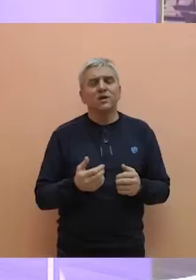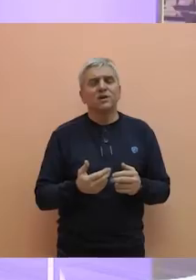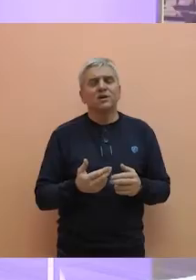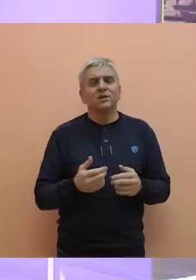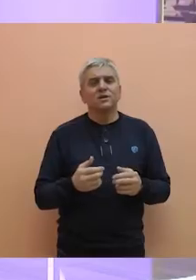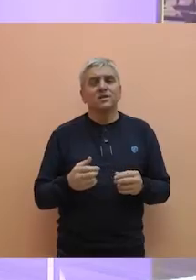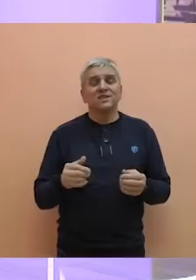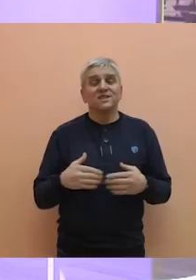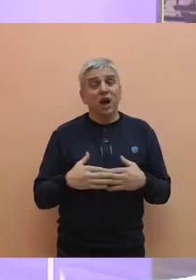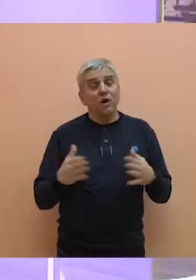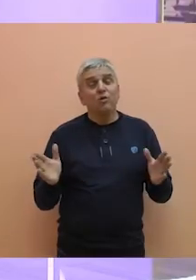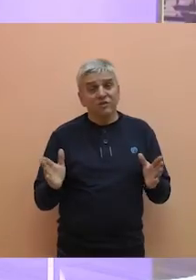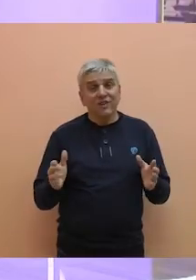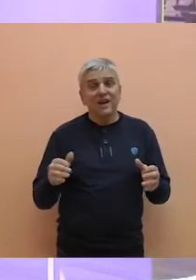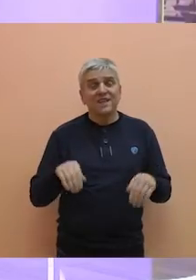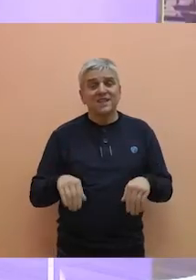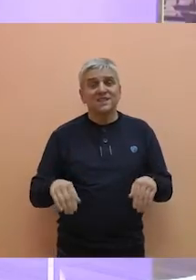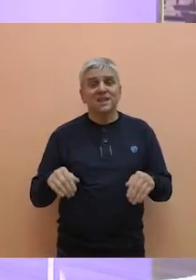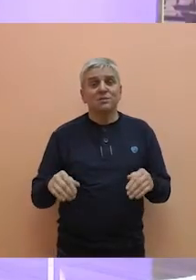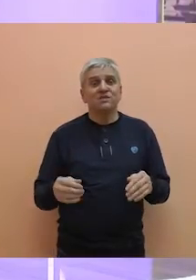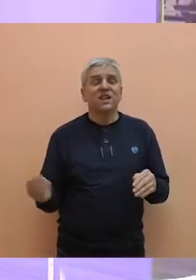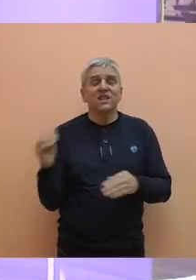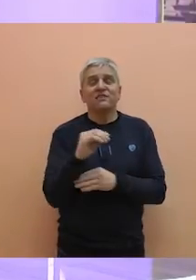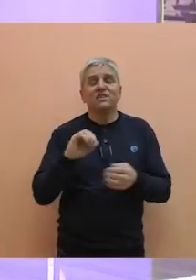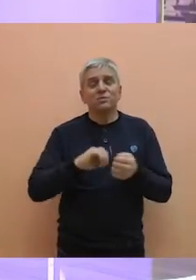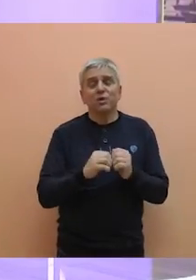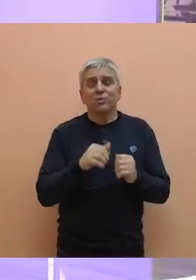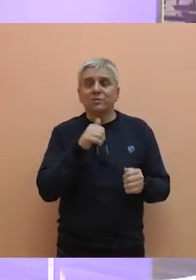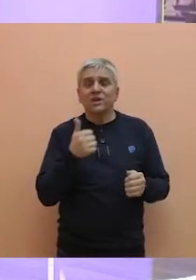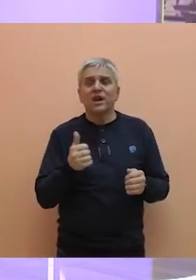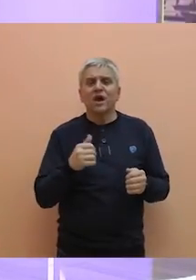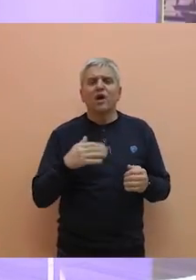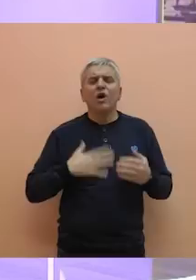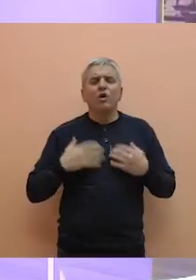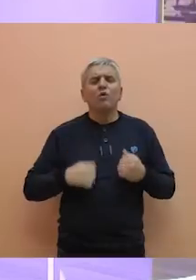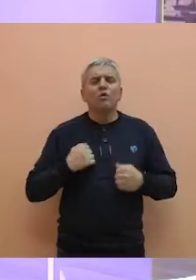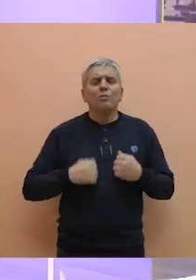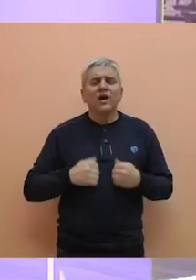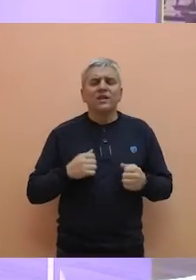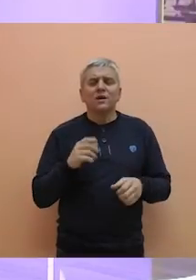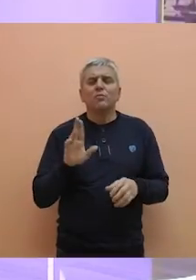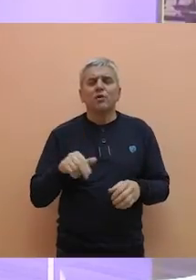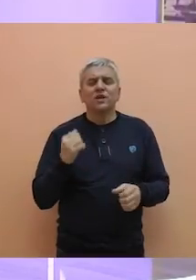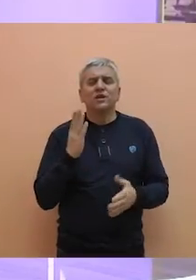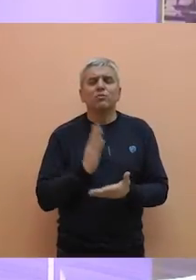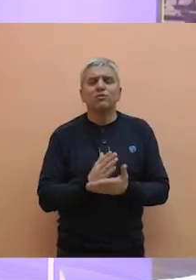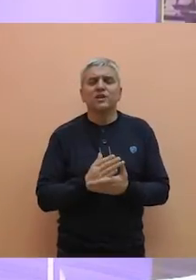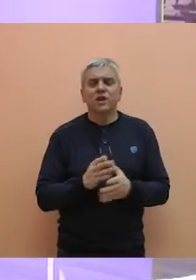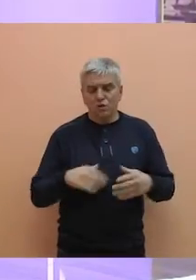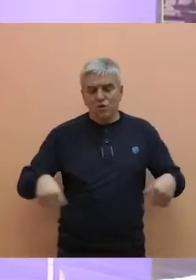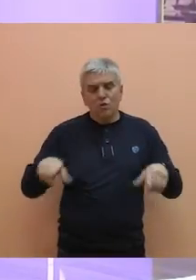otvaranje jaslica najveći problem je taj što kupatilo mora da bude u okviru radne sobe.